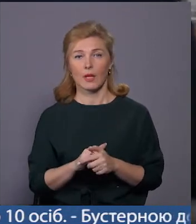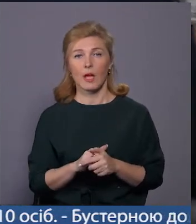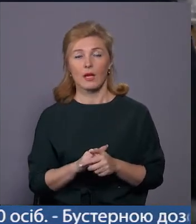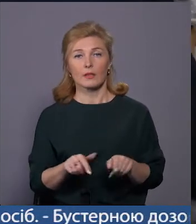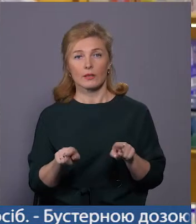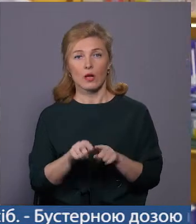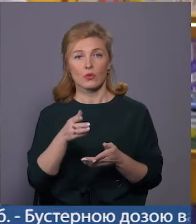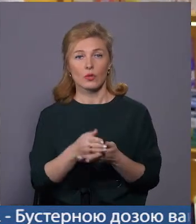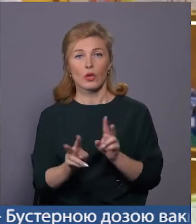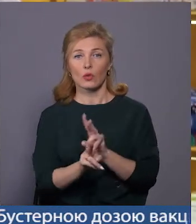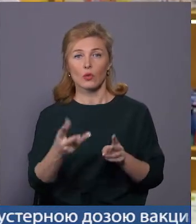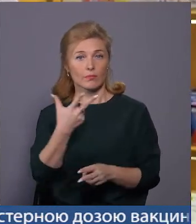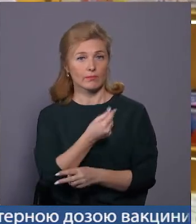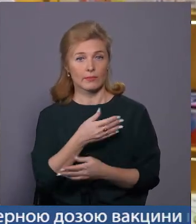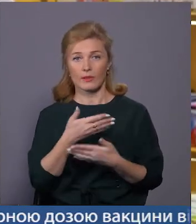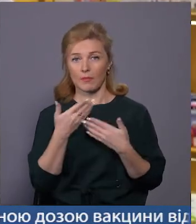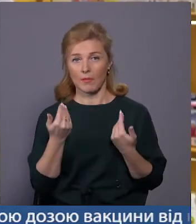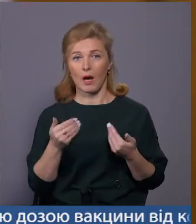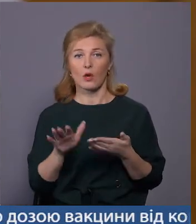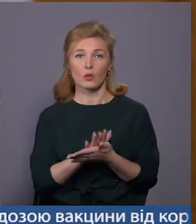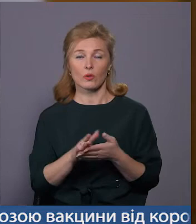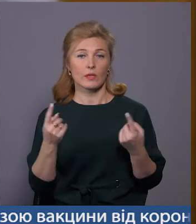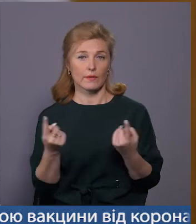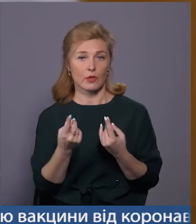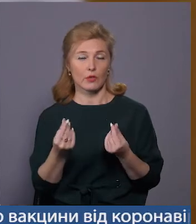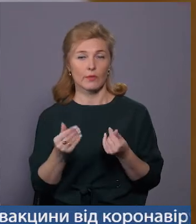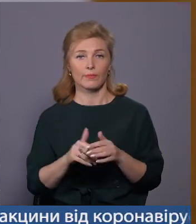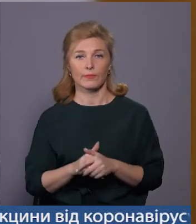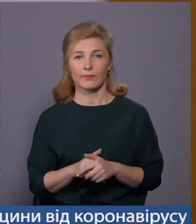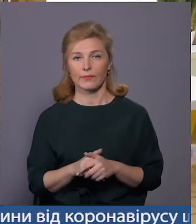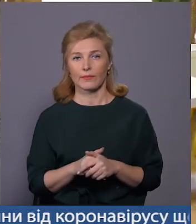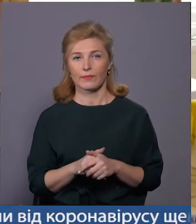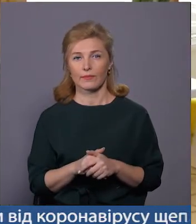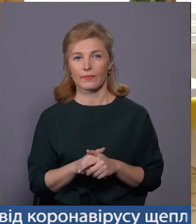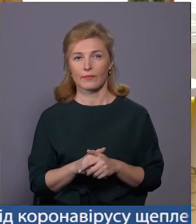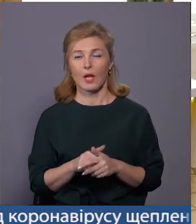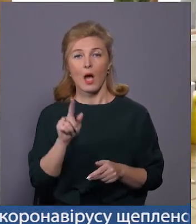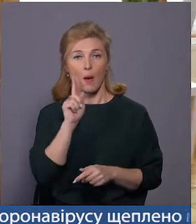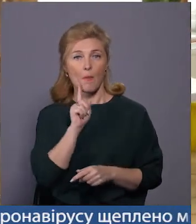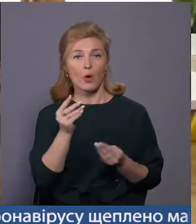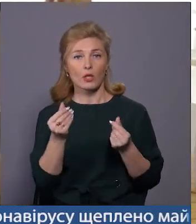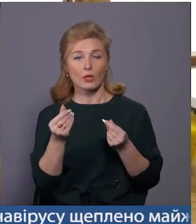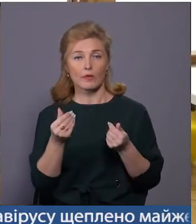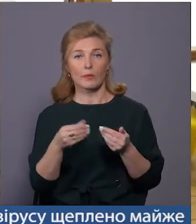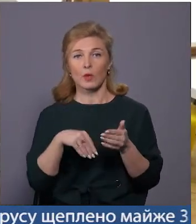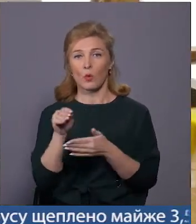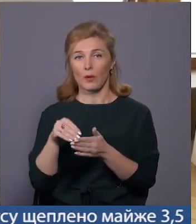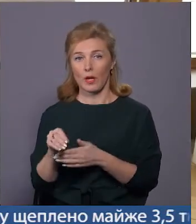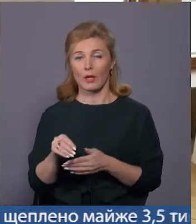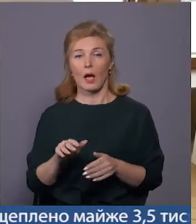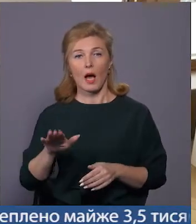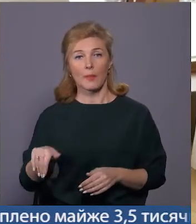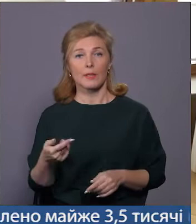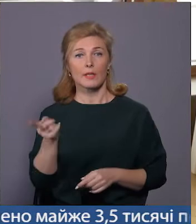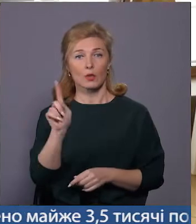хто ще не вакцинувався, а тому розраховуються звичним способом. У капу на лічки купляю, а коли вже після того, як